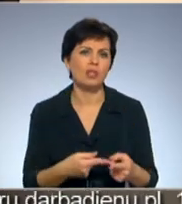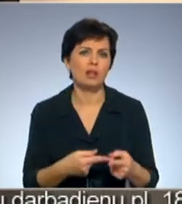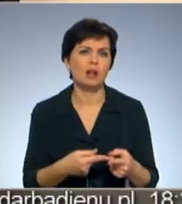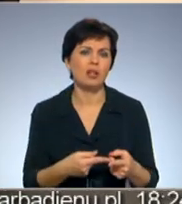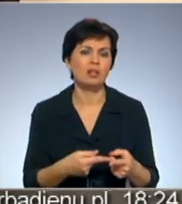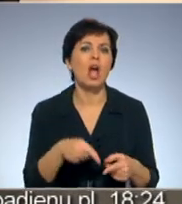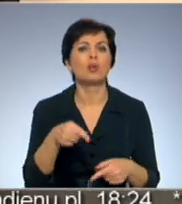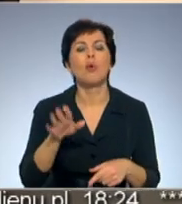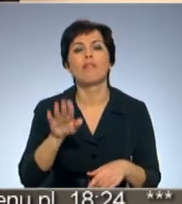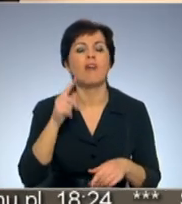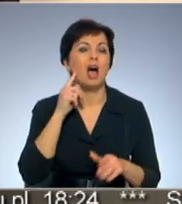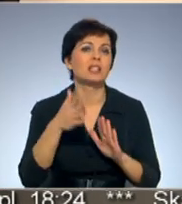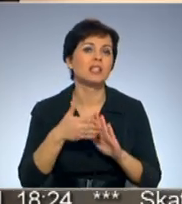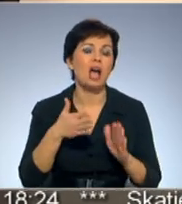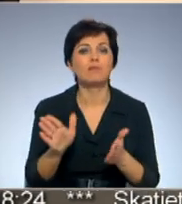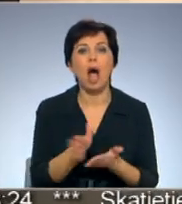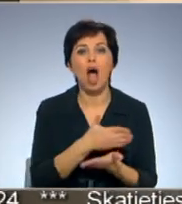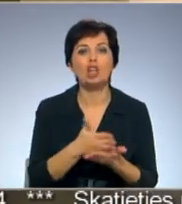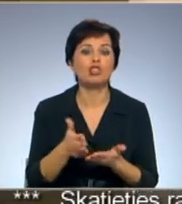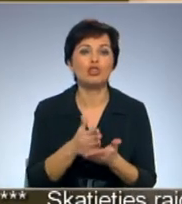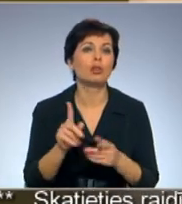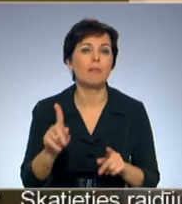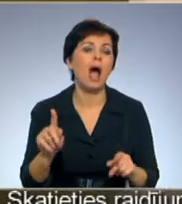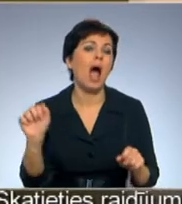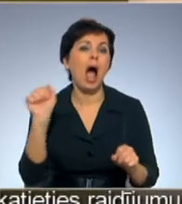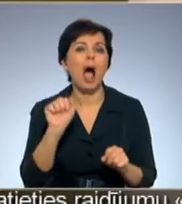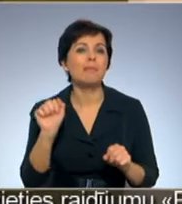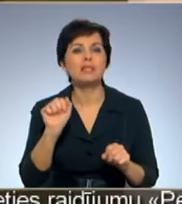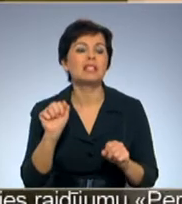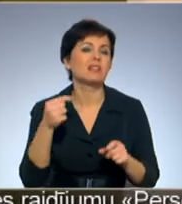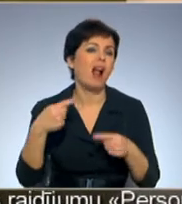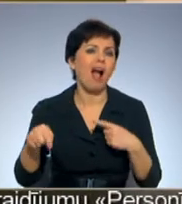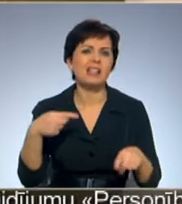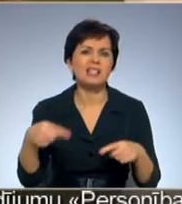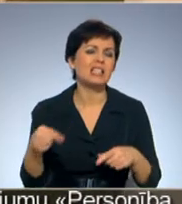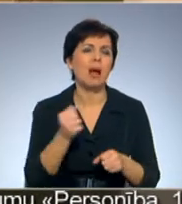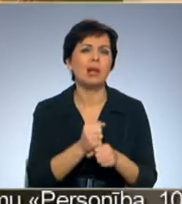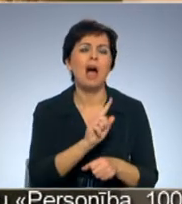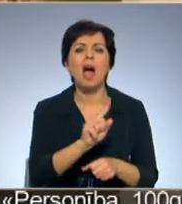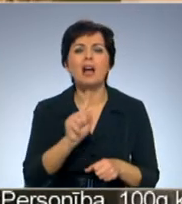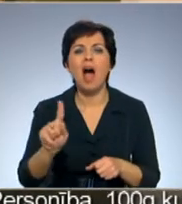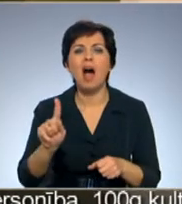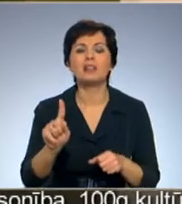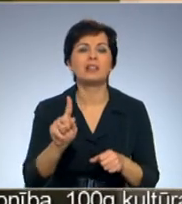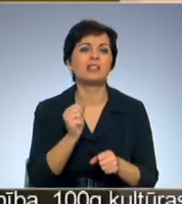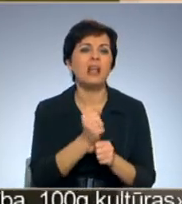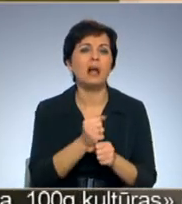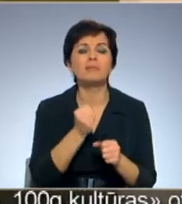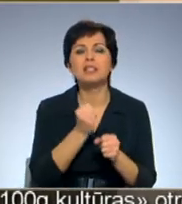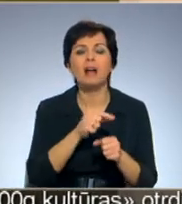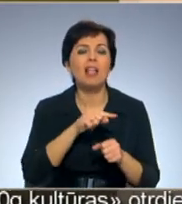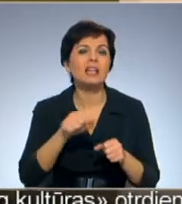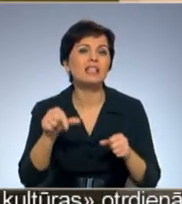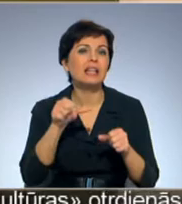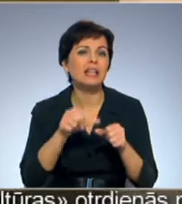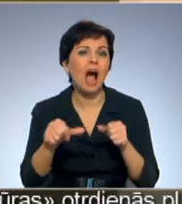To var saprast, jo atšķirībā no ekspresīvām abstrakcijas gleznām Šajos darbos katra detaļa ir izstrādāta līdz niansēm Mākslinieks